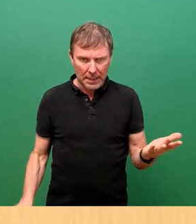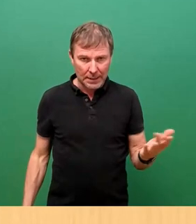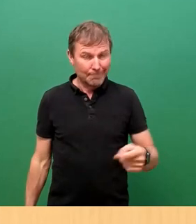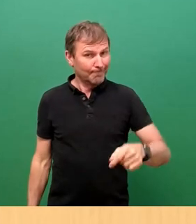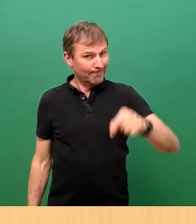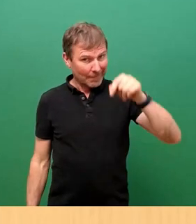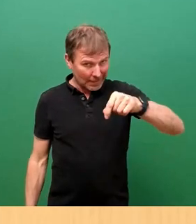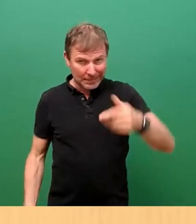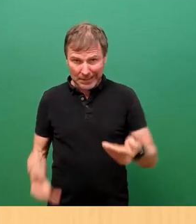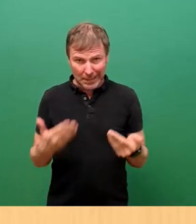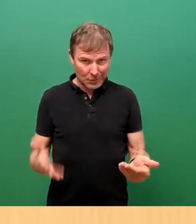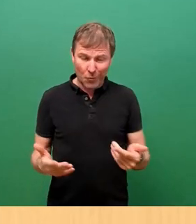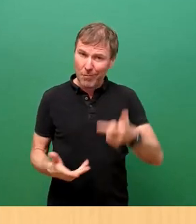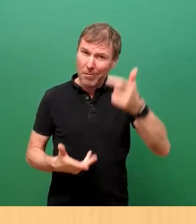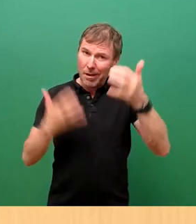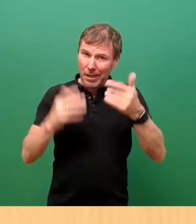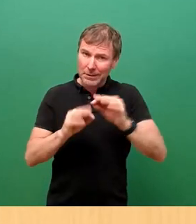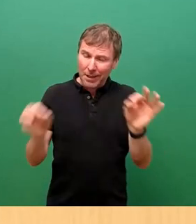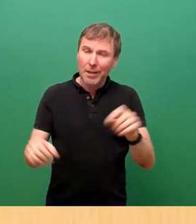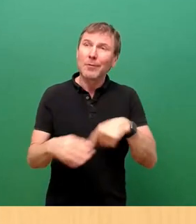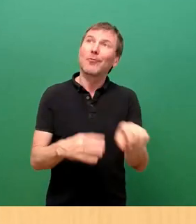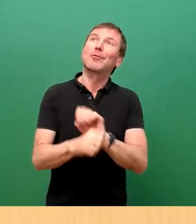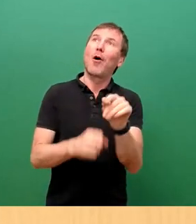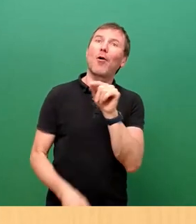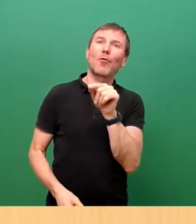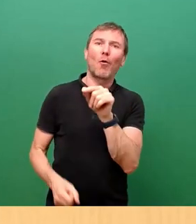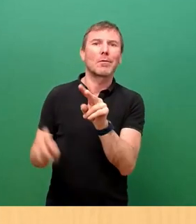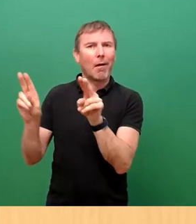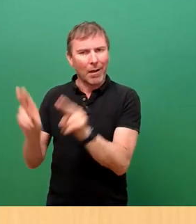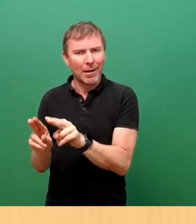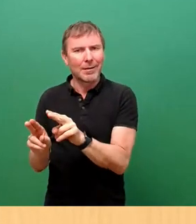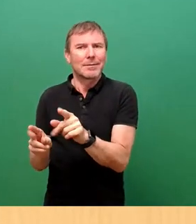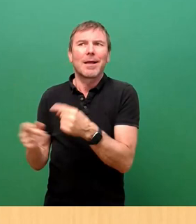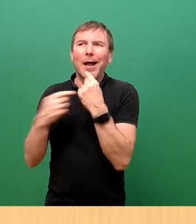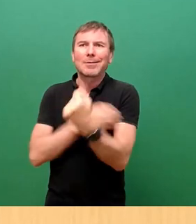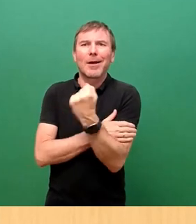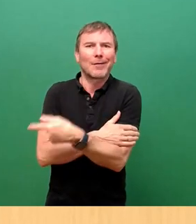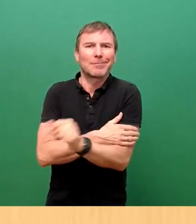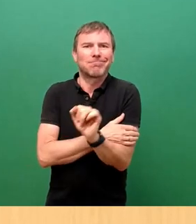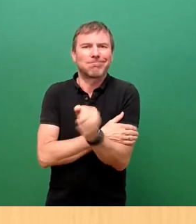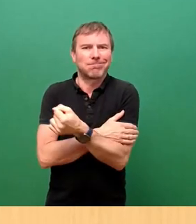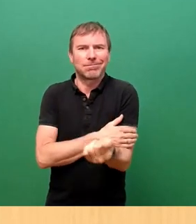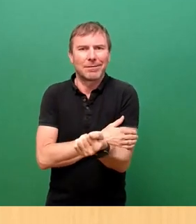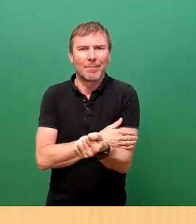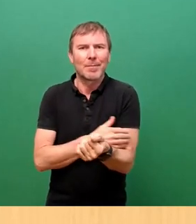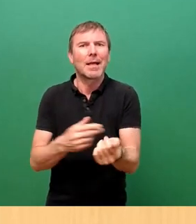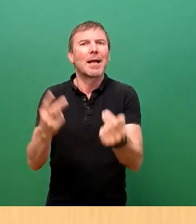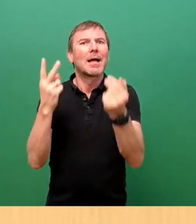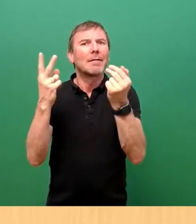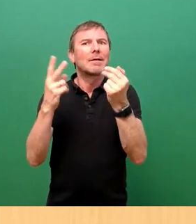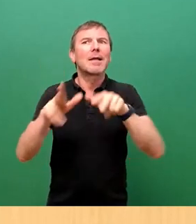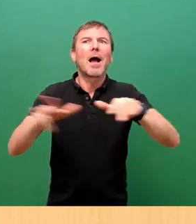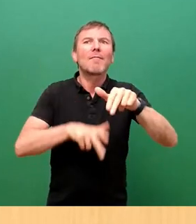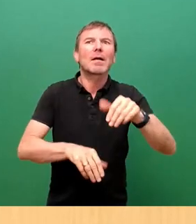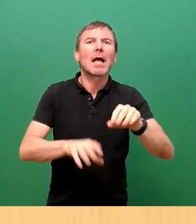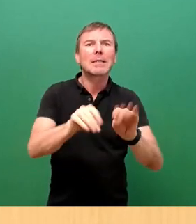Zahlen pandemiebedingt nur bedingt aussagekräftig sind, aber entscheidend ist nicht allein die Verkehrsbelegung, sondern